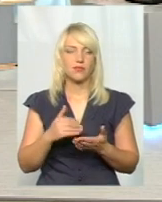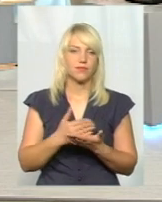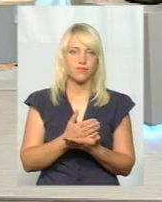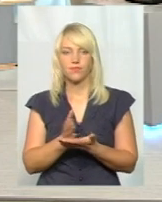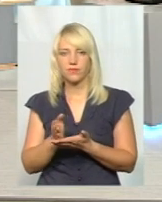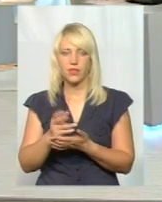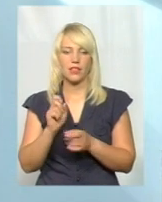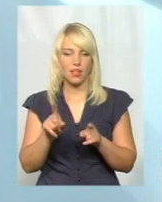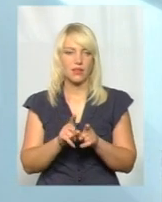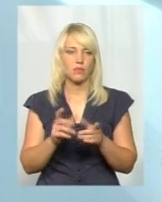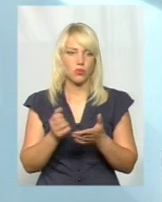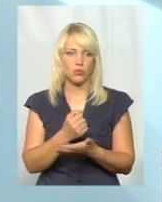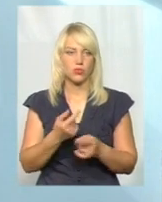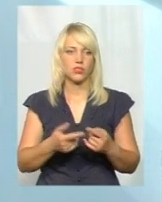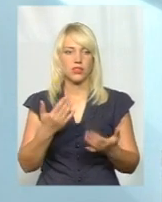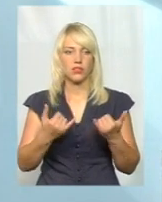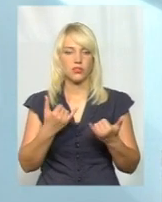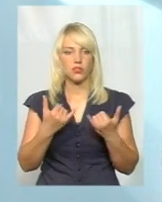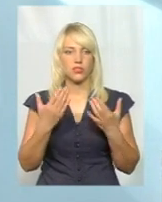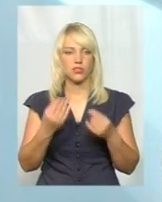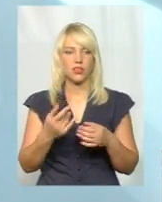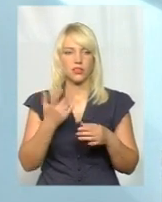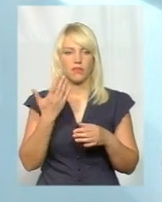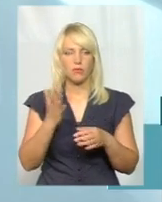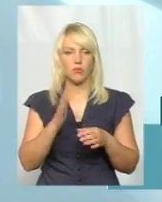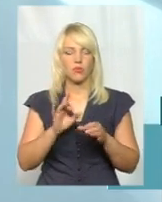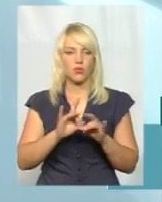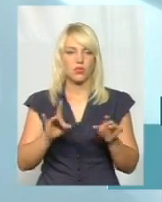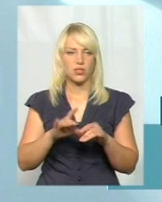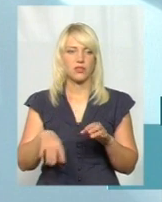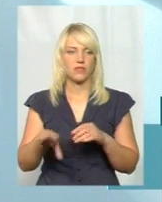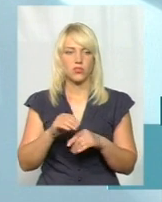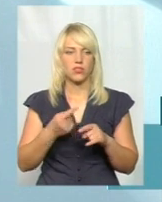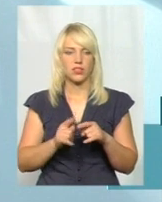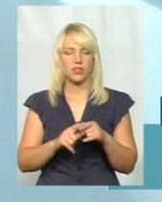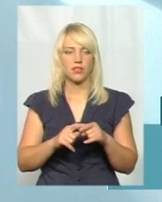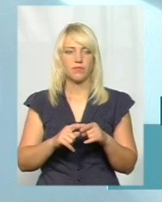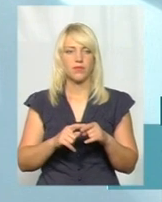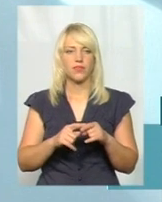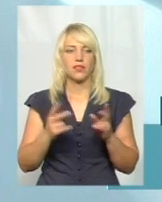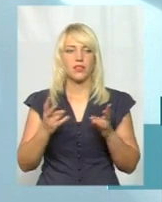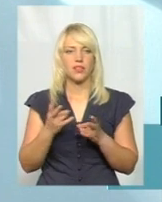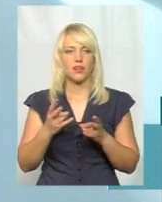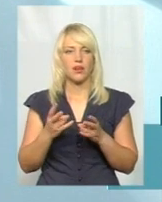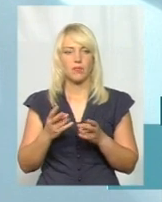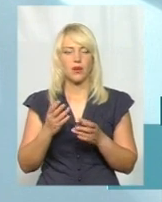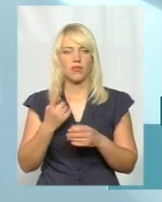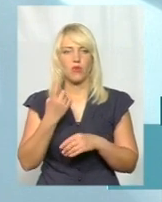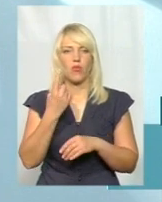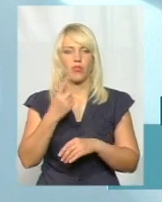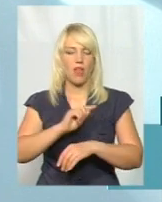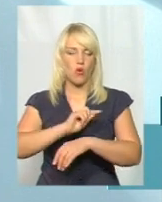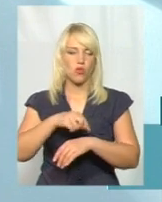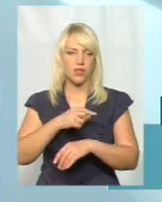розумієте? Тобто, на сьогоднішній зараз вам розказати всі підводні камні цієї методики, просто, це треба мати з 1 годину, щоб я